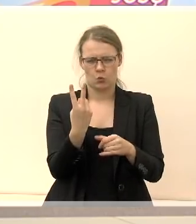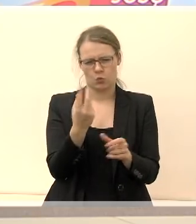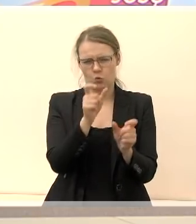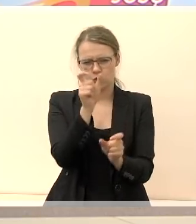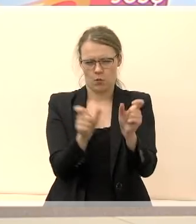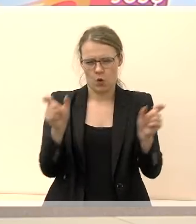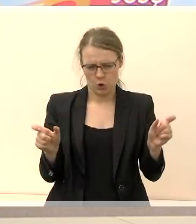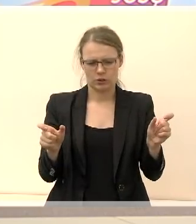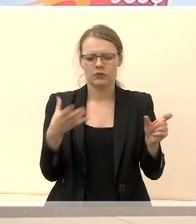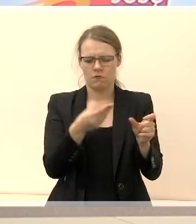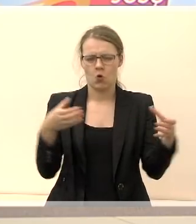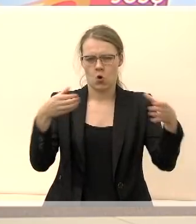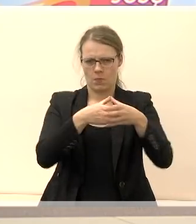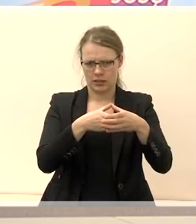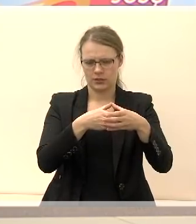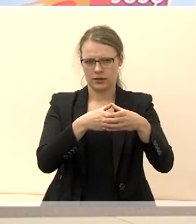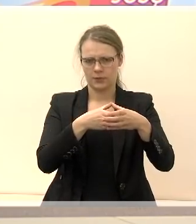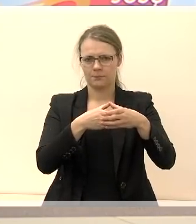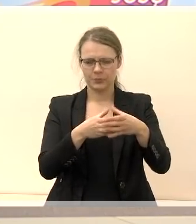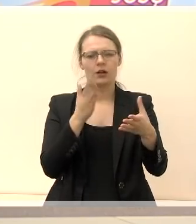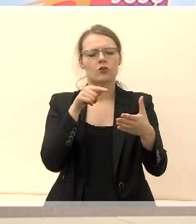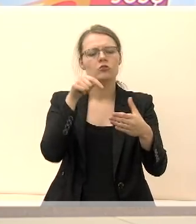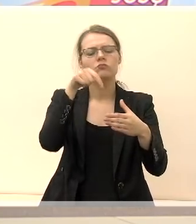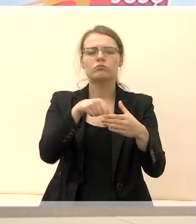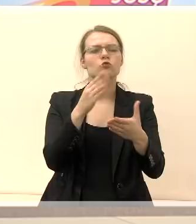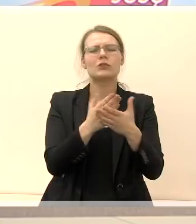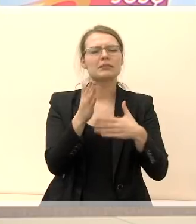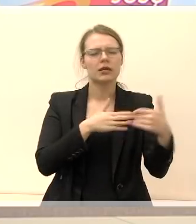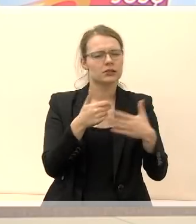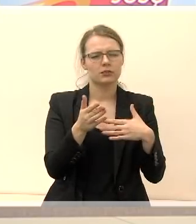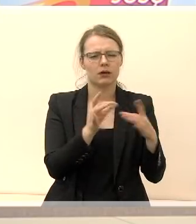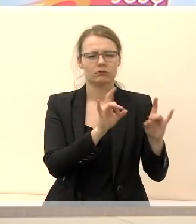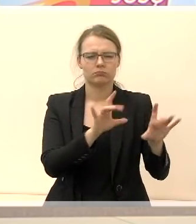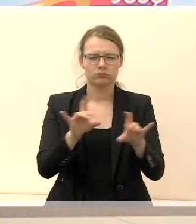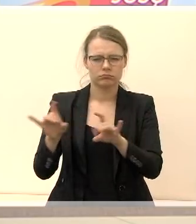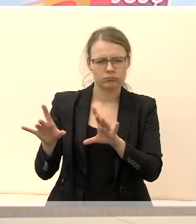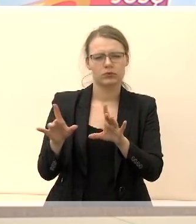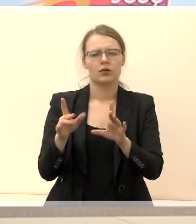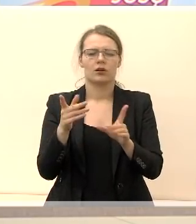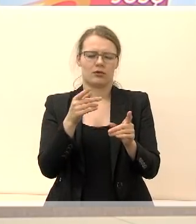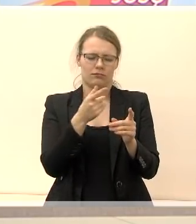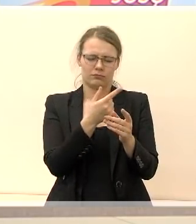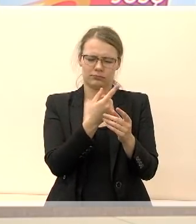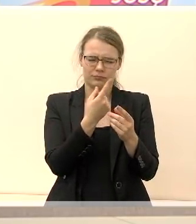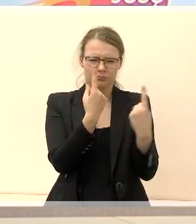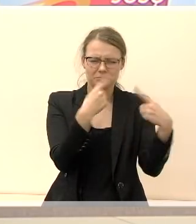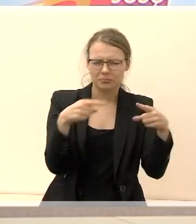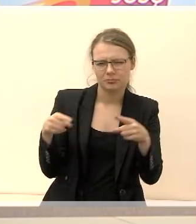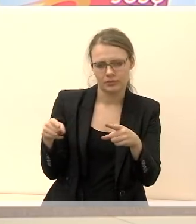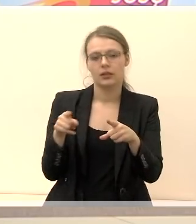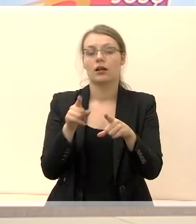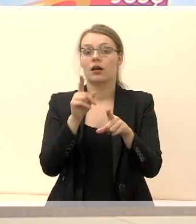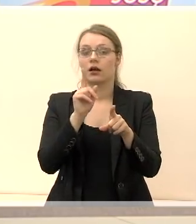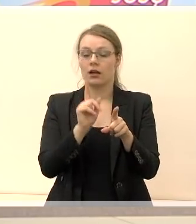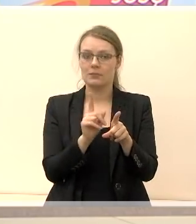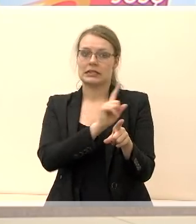komandą, kurioje yra įvairiausių specialybių ir profesijų žmonės. Noriu taip pat pasidžiaugti, kad apart